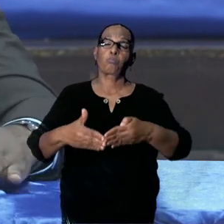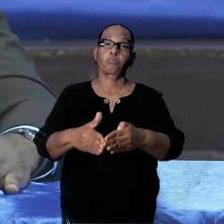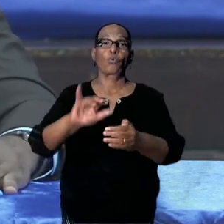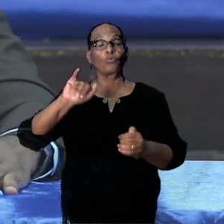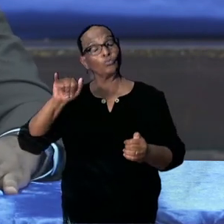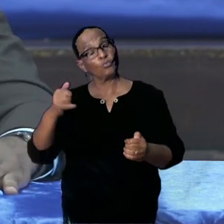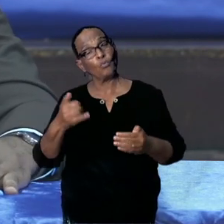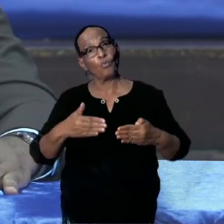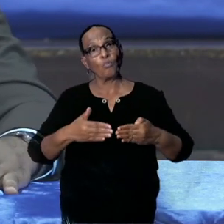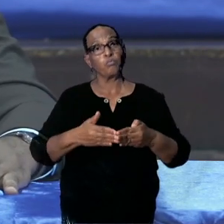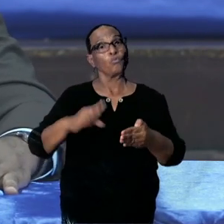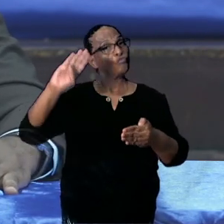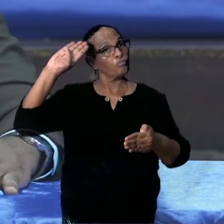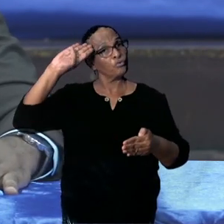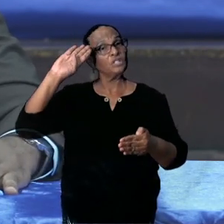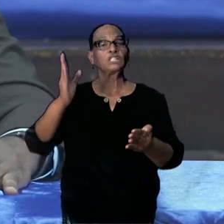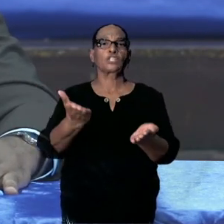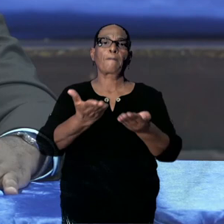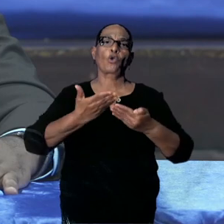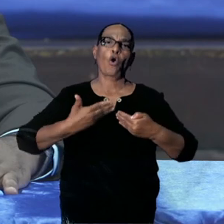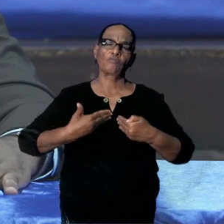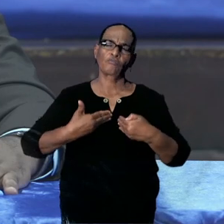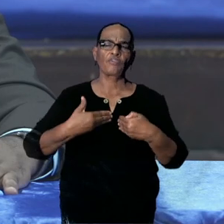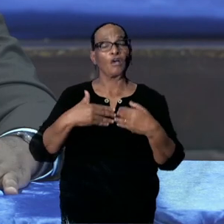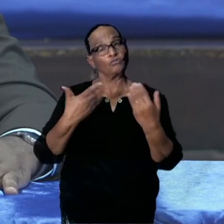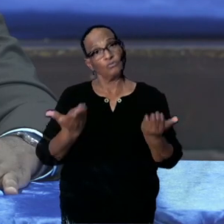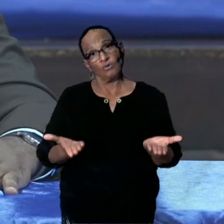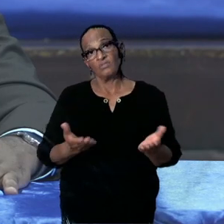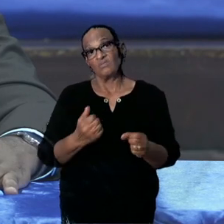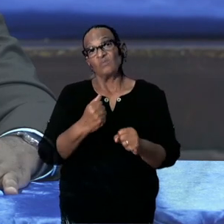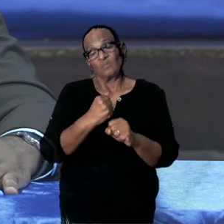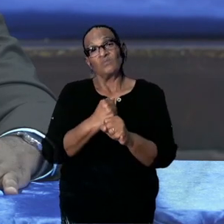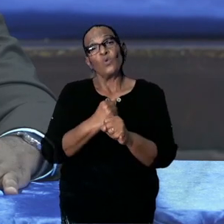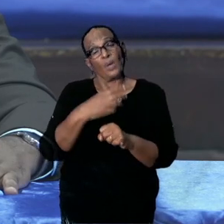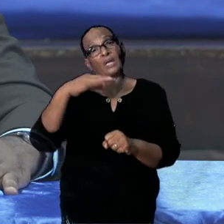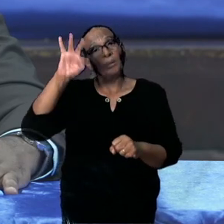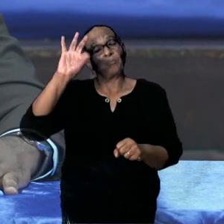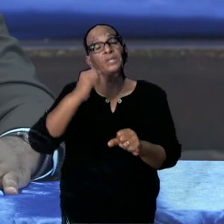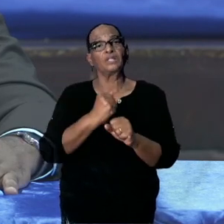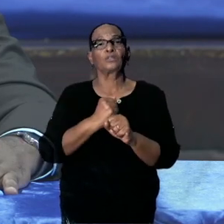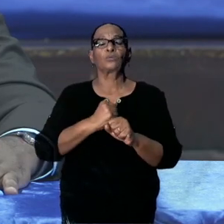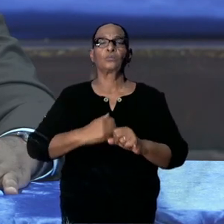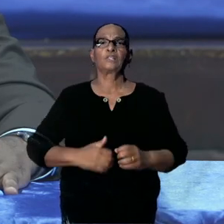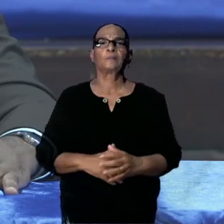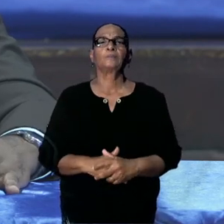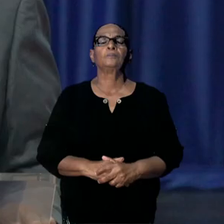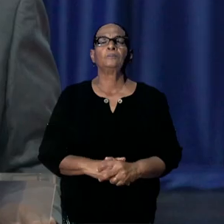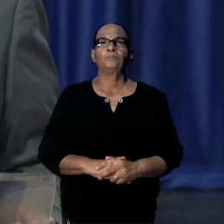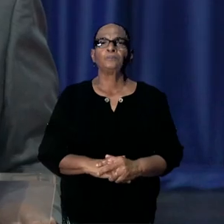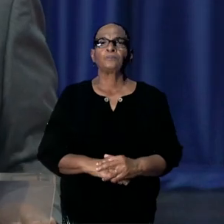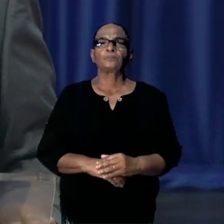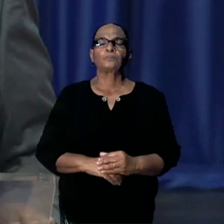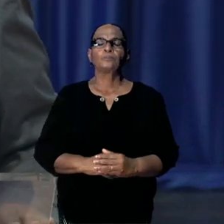ook al zodanig inzetten. Ik denk dat het voor wat mij betreft die vragen waren. Dank u wel.